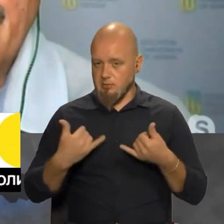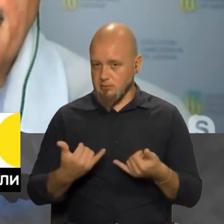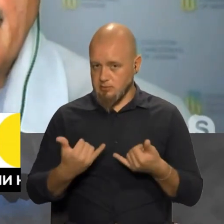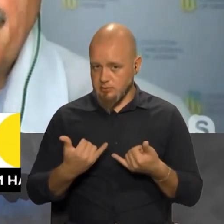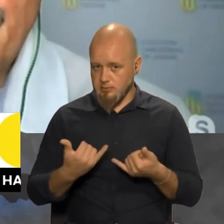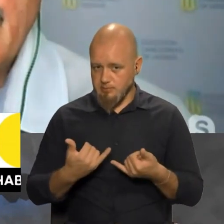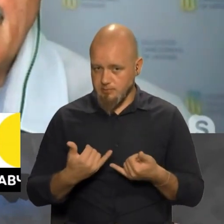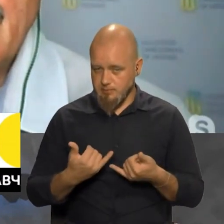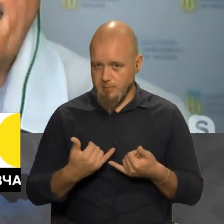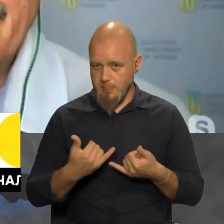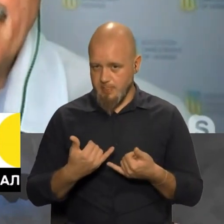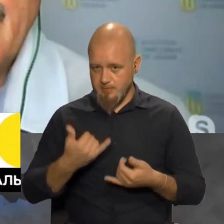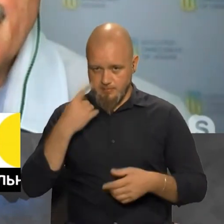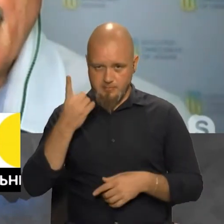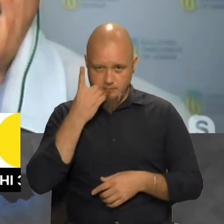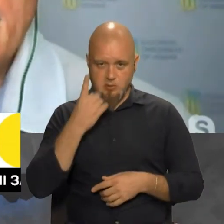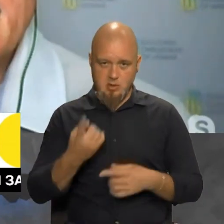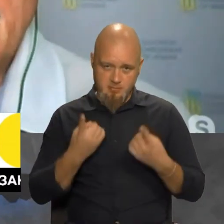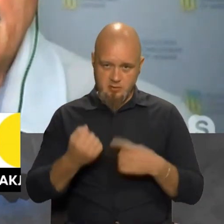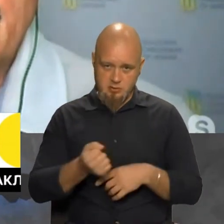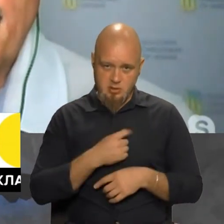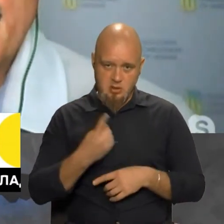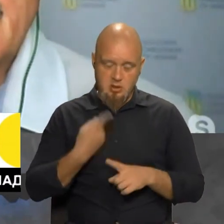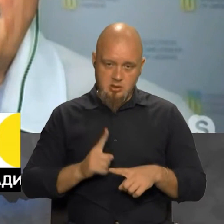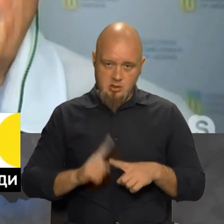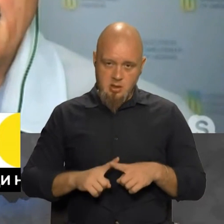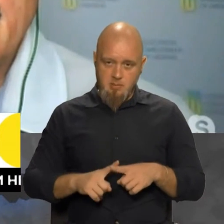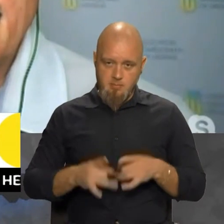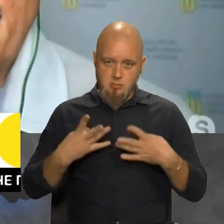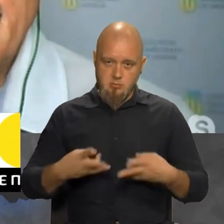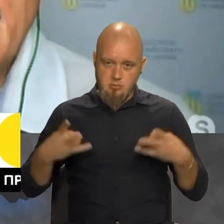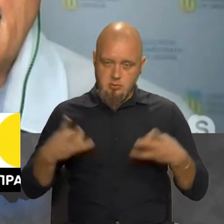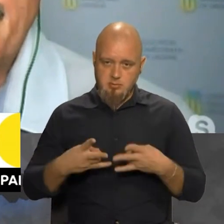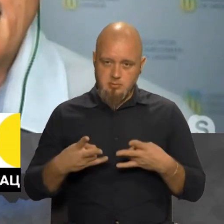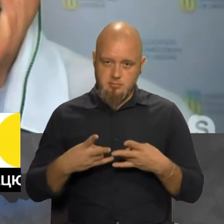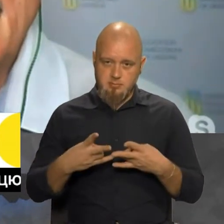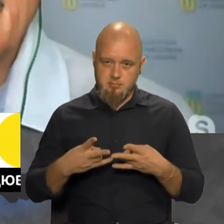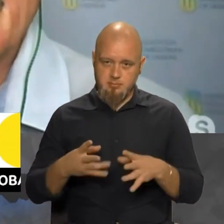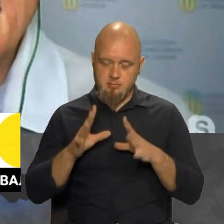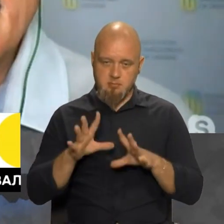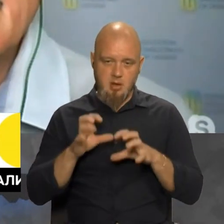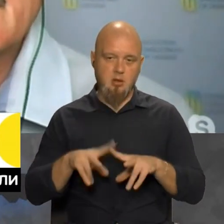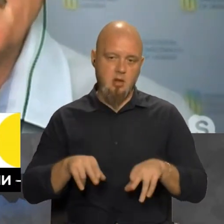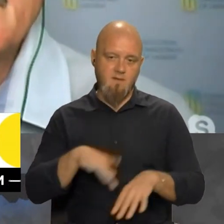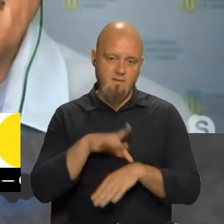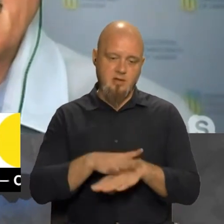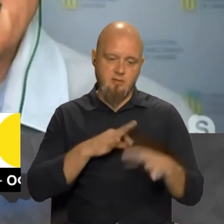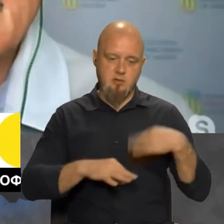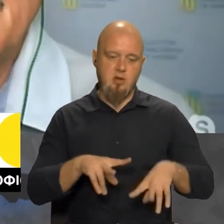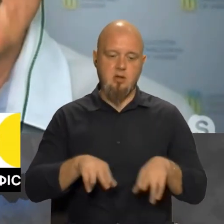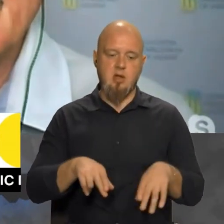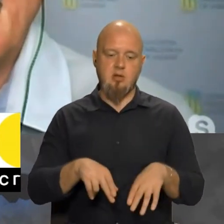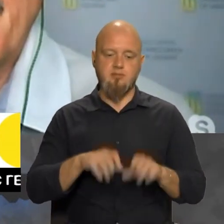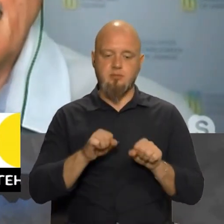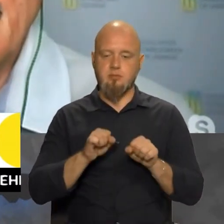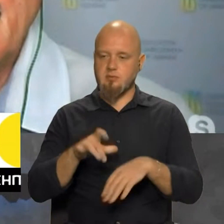телефони, на превеликий жаль, але це просто треба прийняти як факт, використовується як спосіб